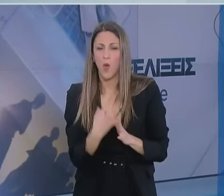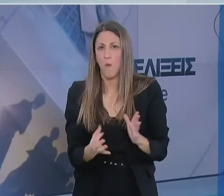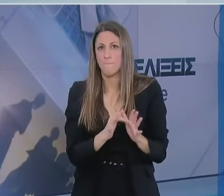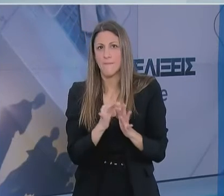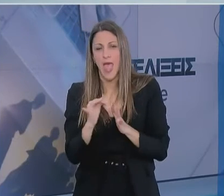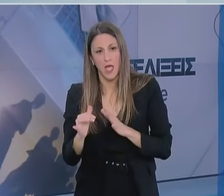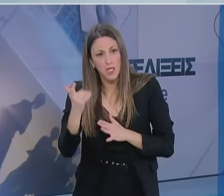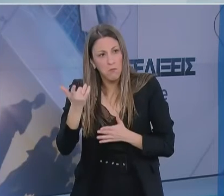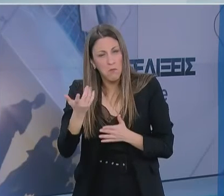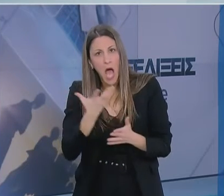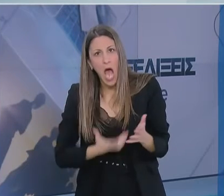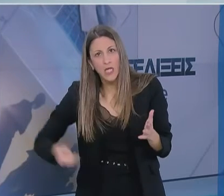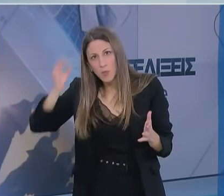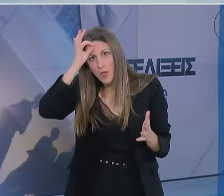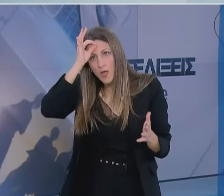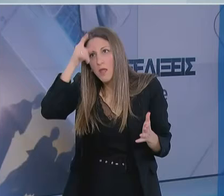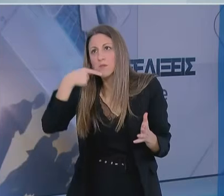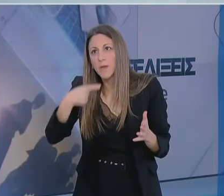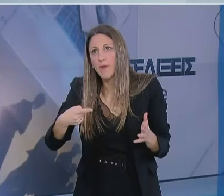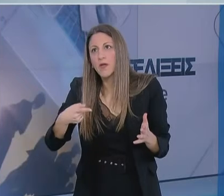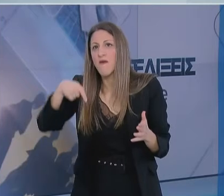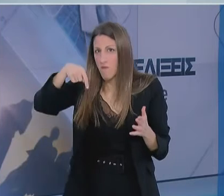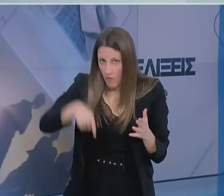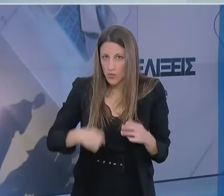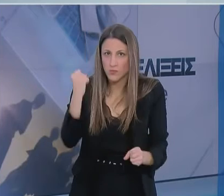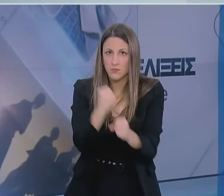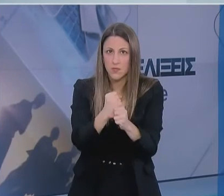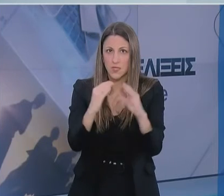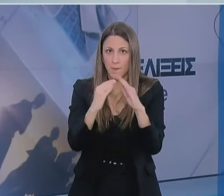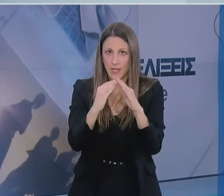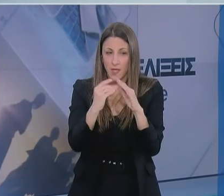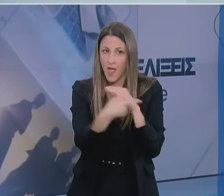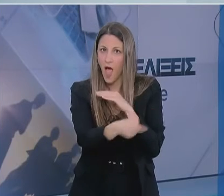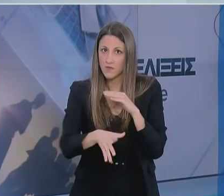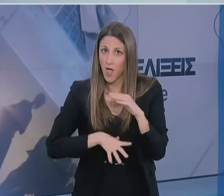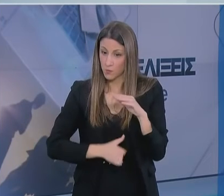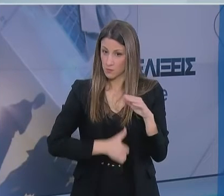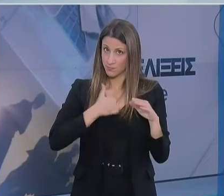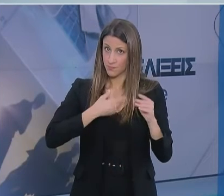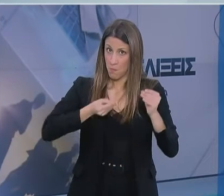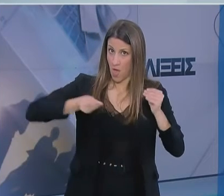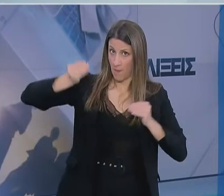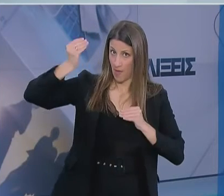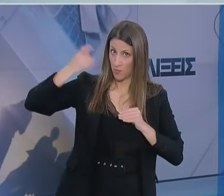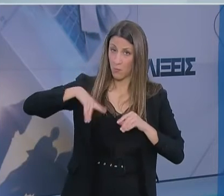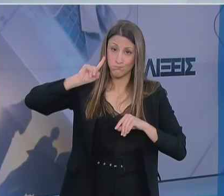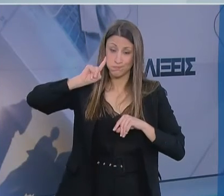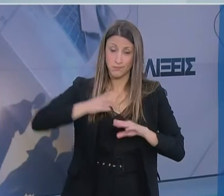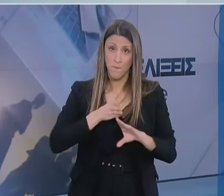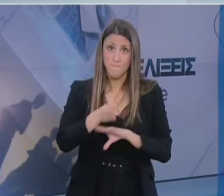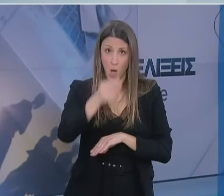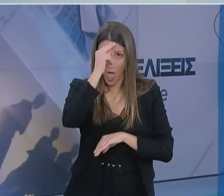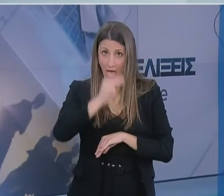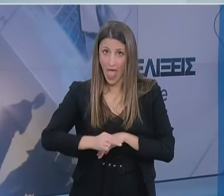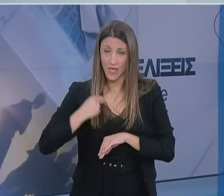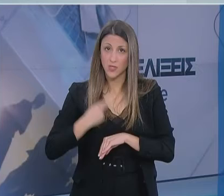μας συστήνουν και μας προτρέπουν να παραμείνουμε στο σπίτι. Προσωπικά δεν πιστεύω ότι θα συμβεί αυτό, πόσο μάλλον που